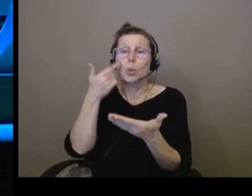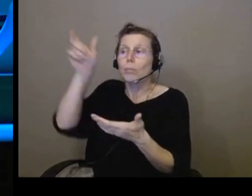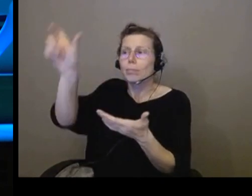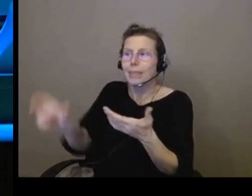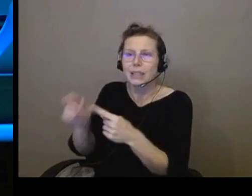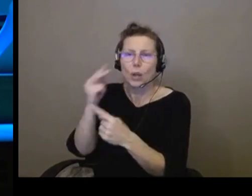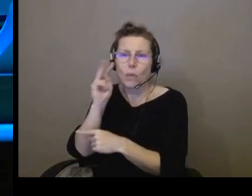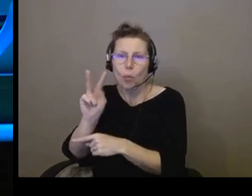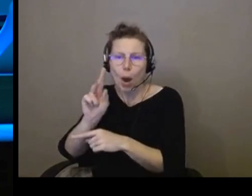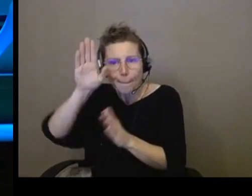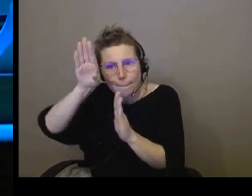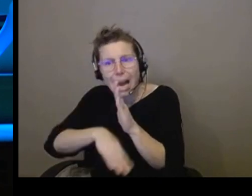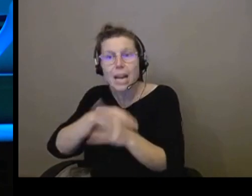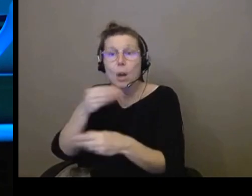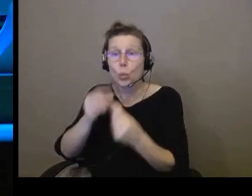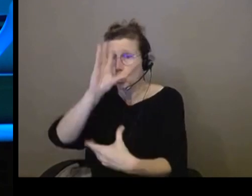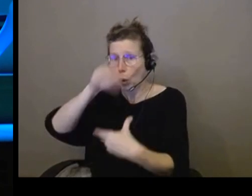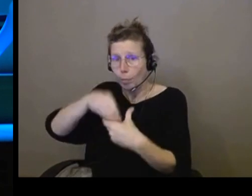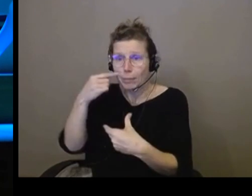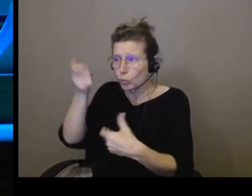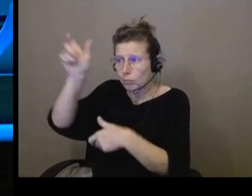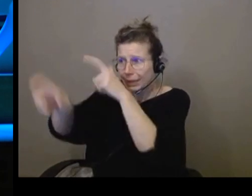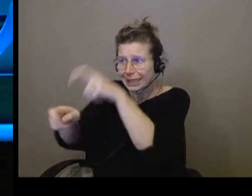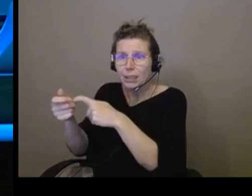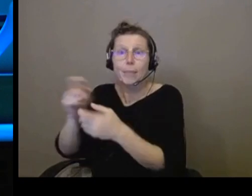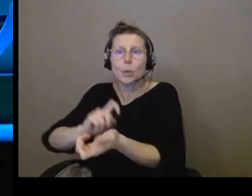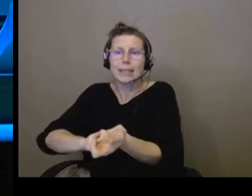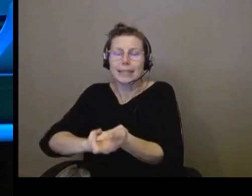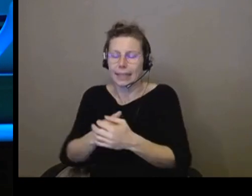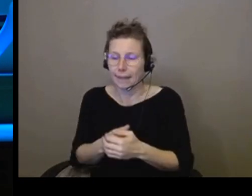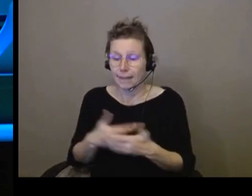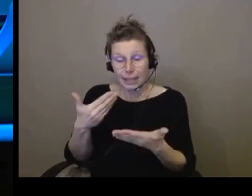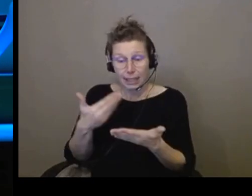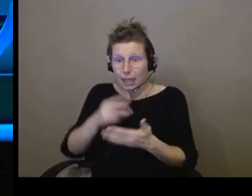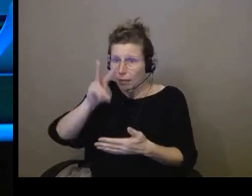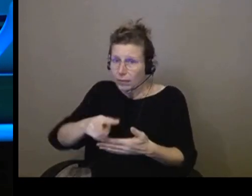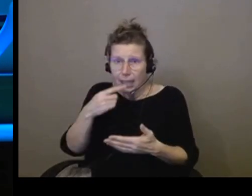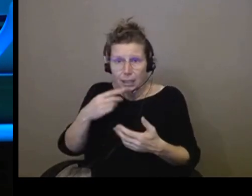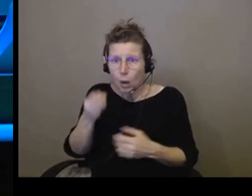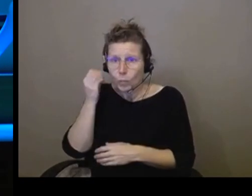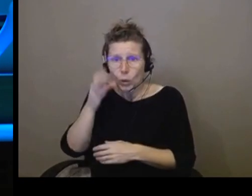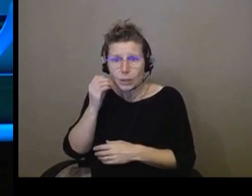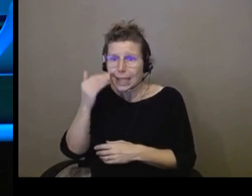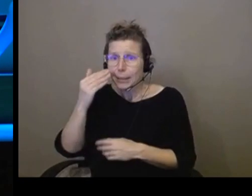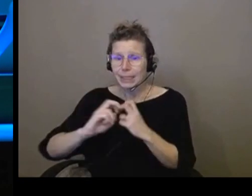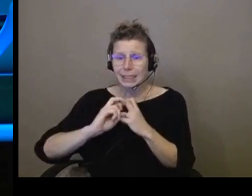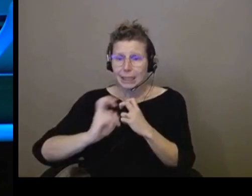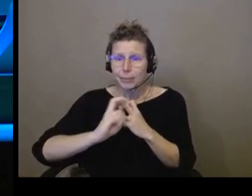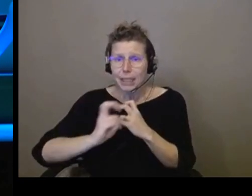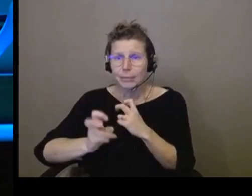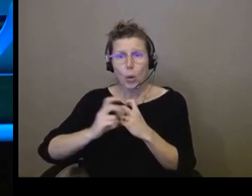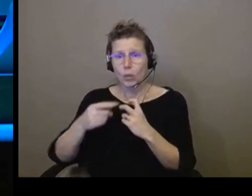connus. Ça aussi, évidemment, en réalité, on est tous à un moment très stressés quand on voyage, quand on se déplace dans un endroit qu'on ne connaît pas.